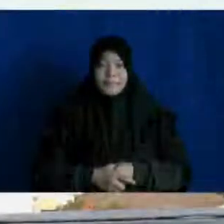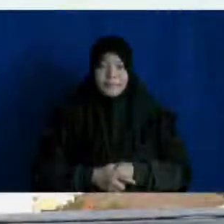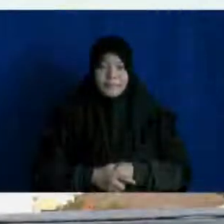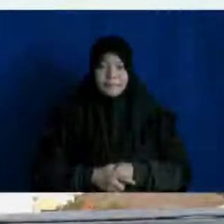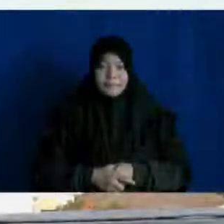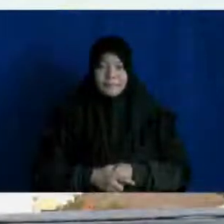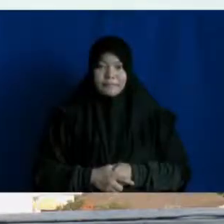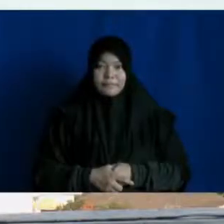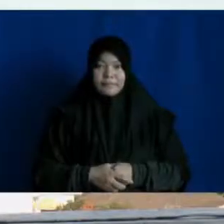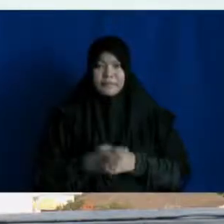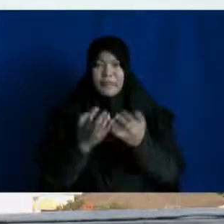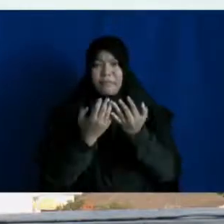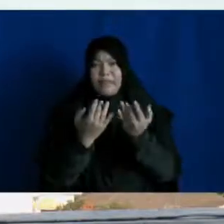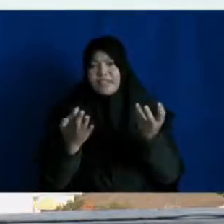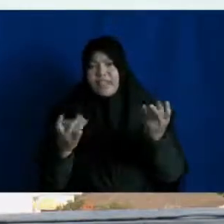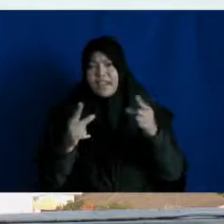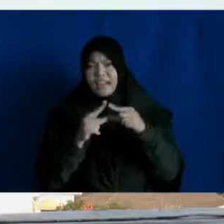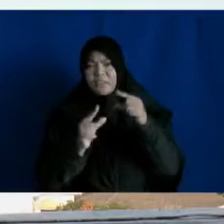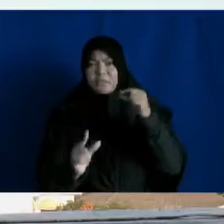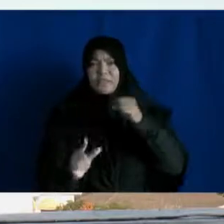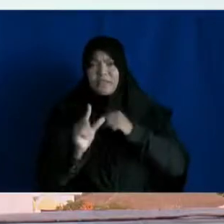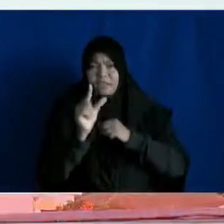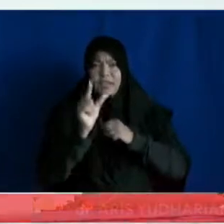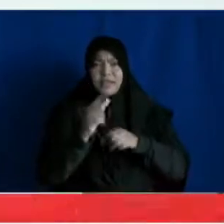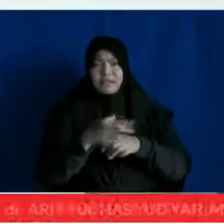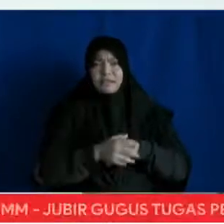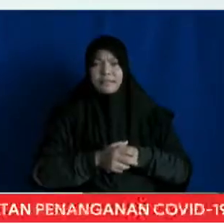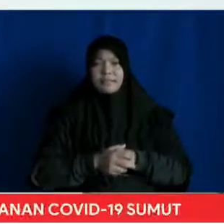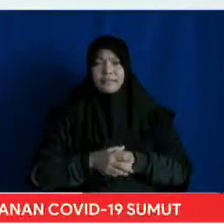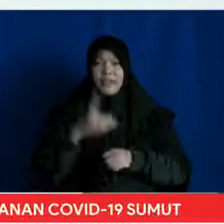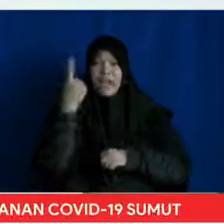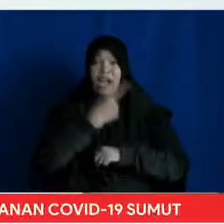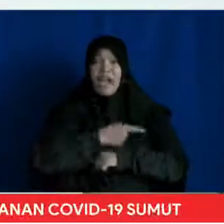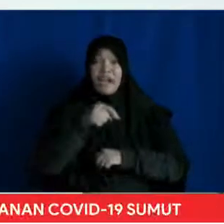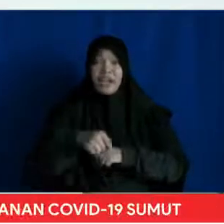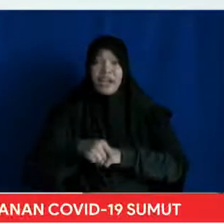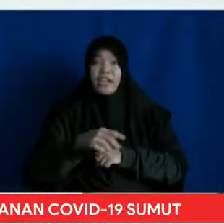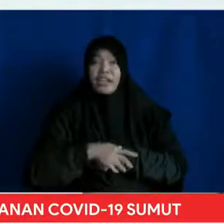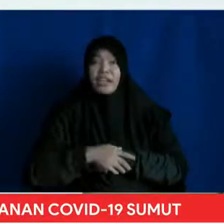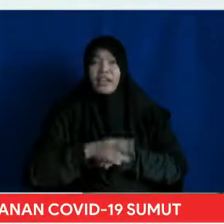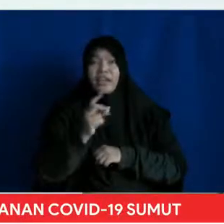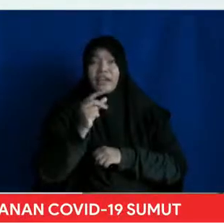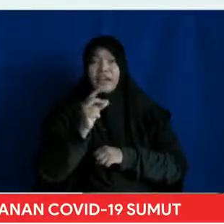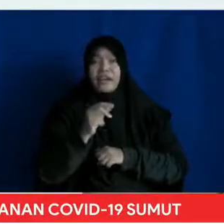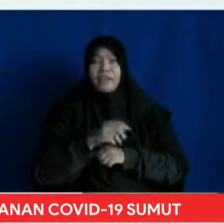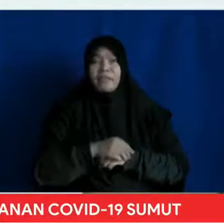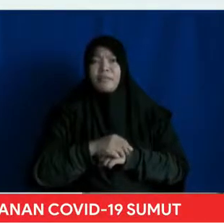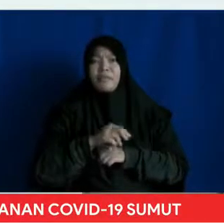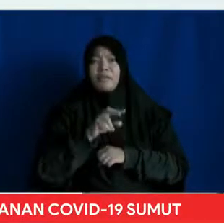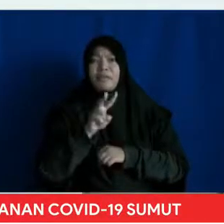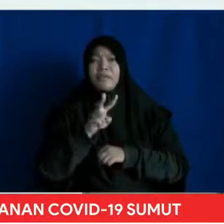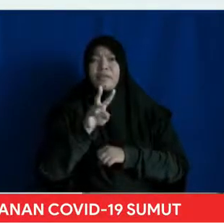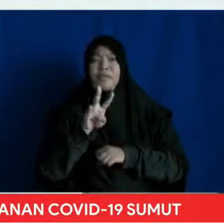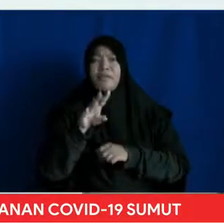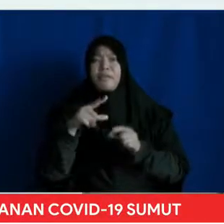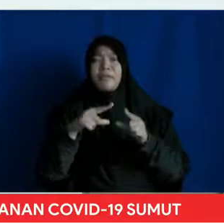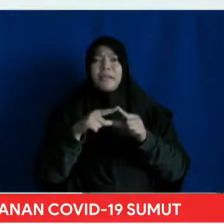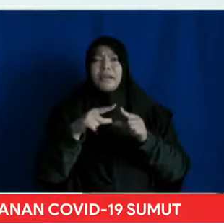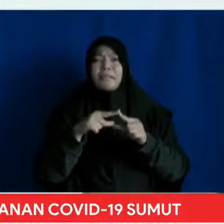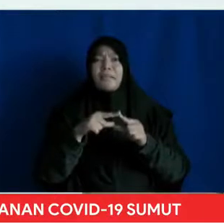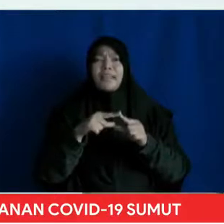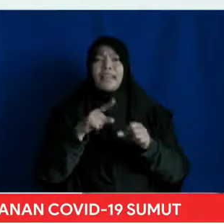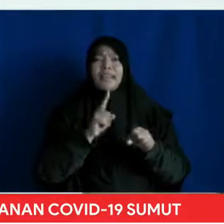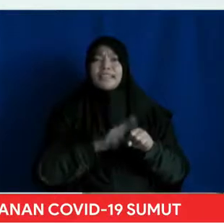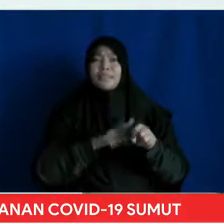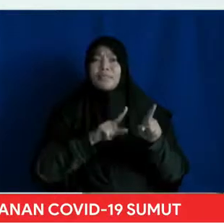Masyarakat Sumatera Utara yang kami hormati Hari ini Rabu 24 April 2020 Pukul 17